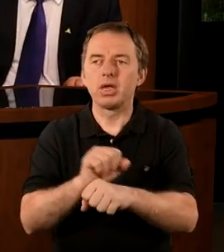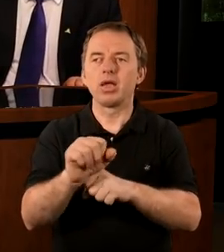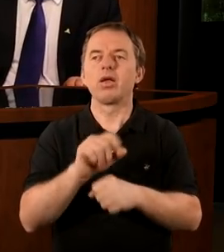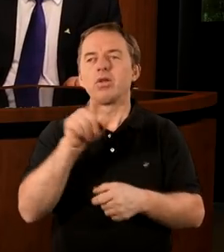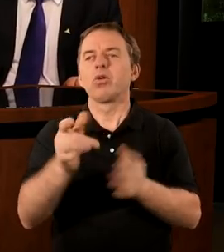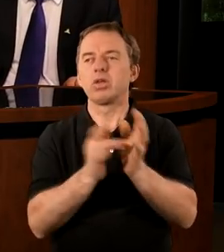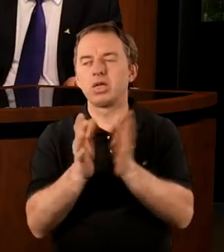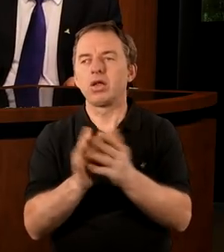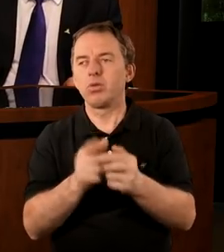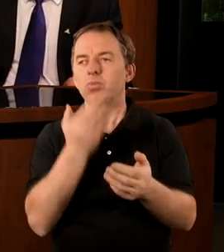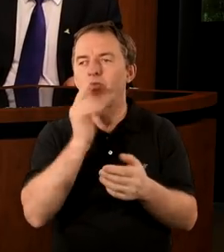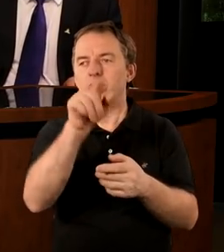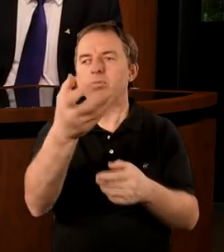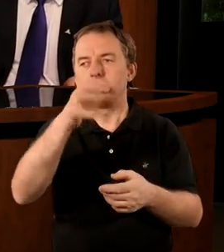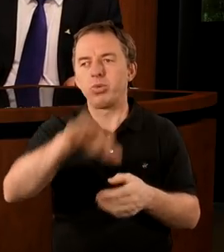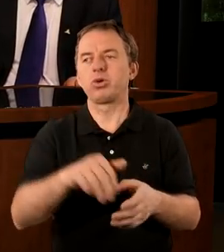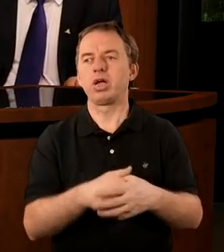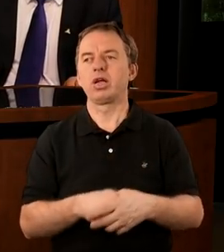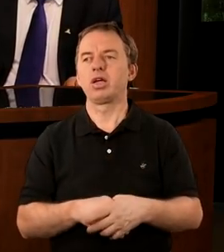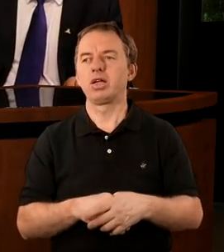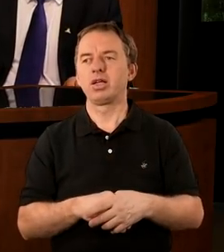przez Jezusa określony w tym zborze?